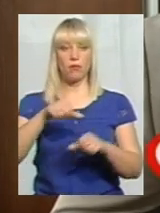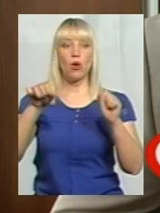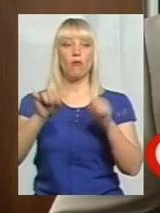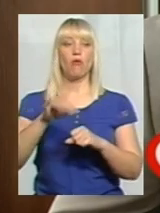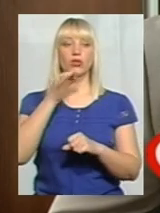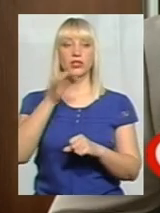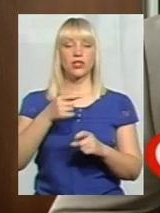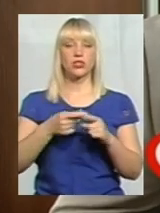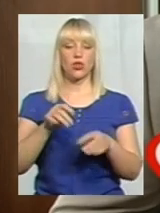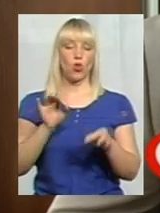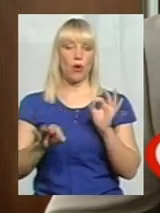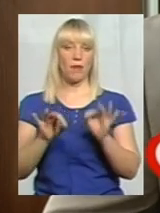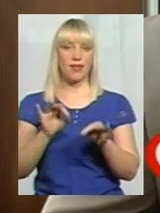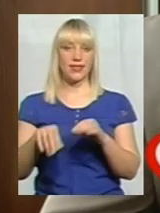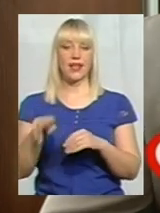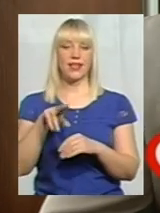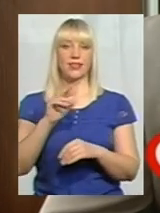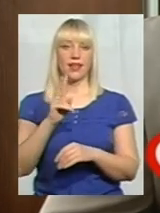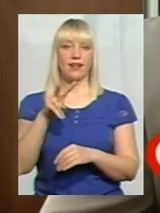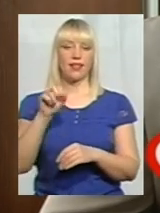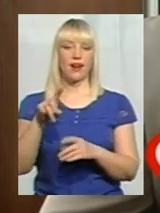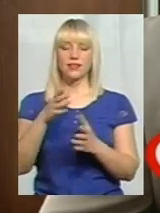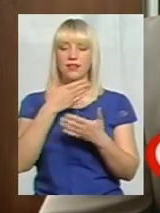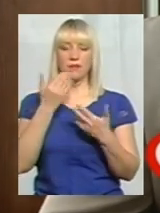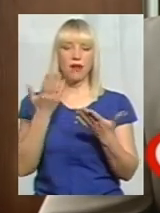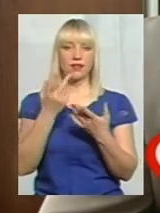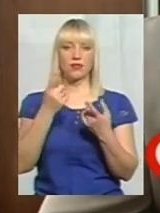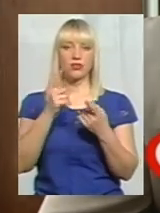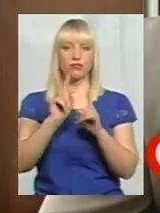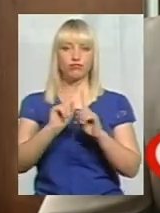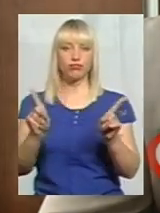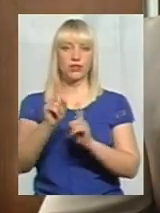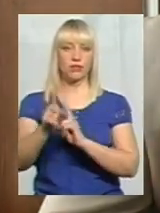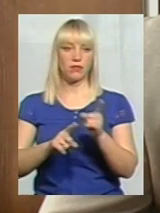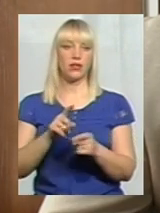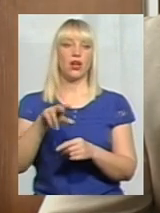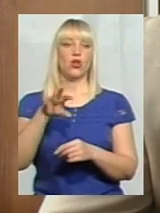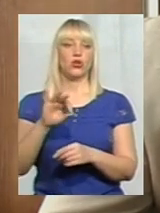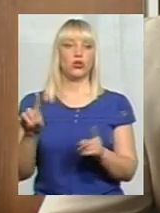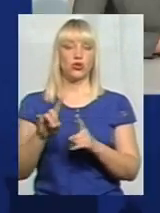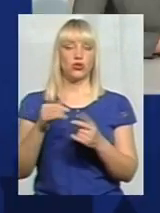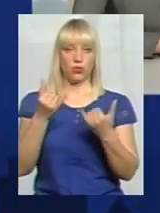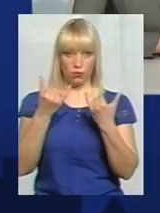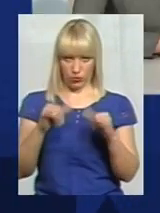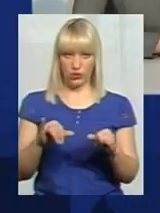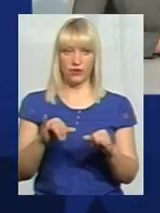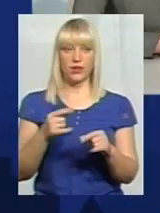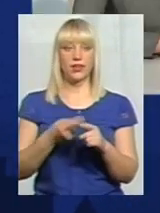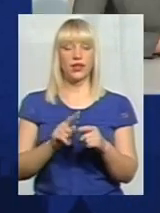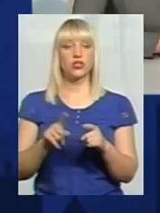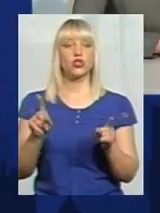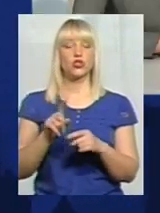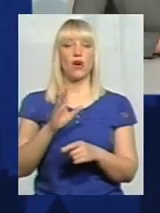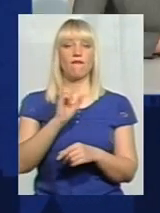сказати, що це нормальна декларація, тобто немає якихось там незвичних змін і так далі. Єдине, що викликає подив в те, що пані